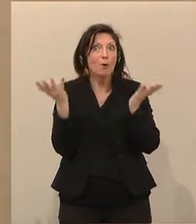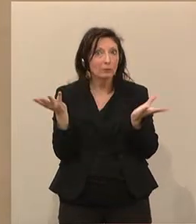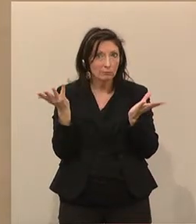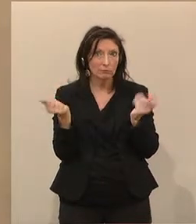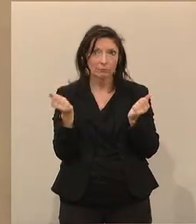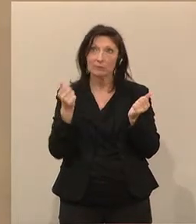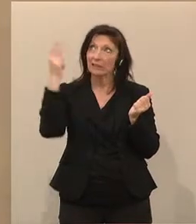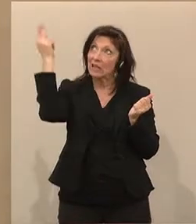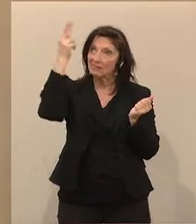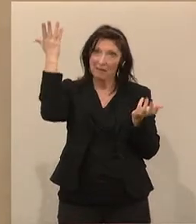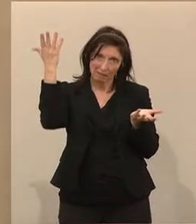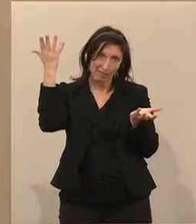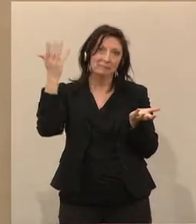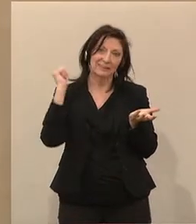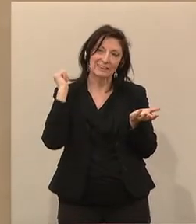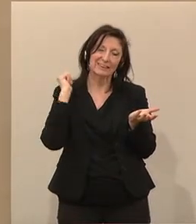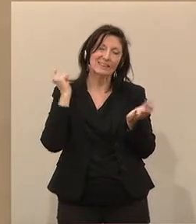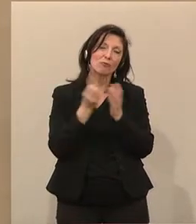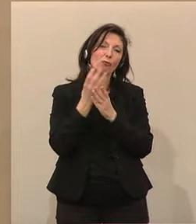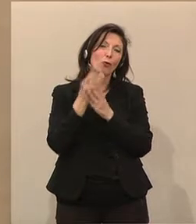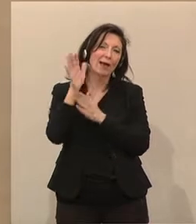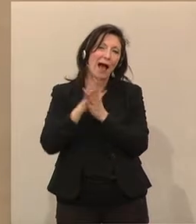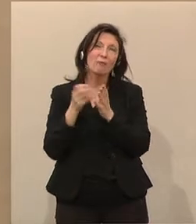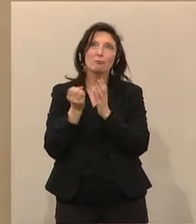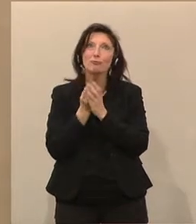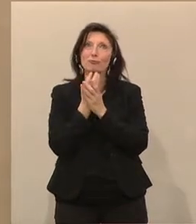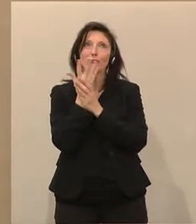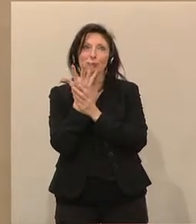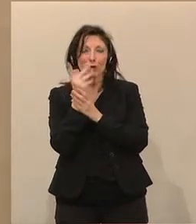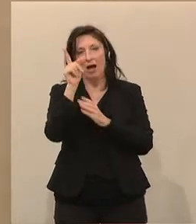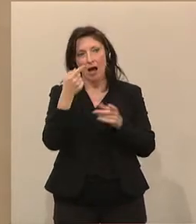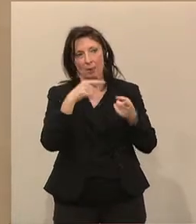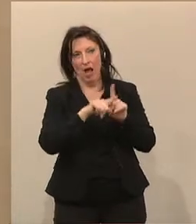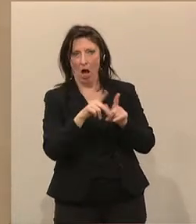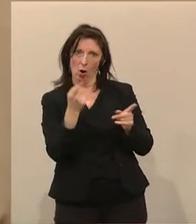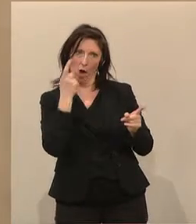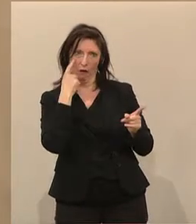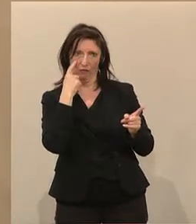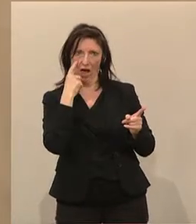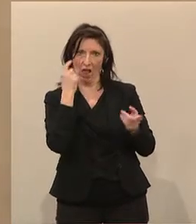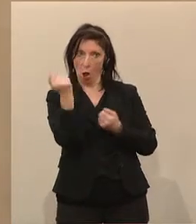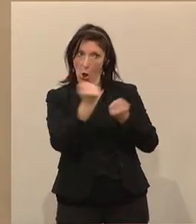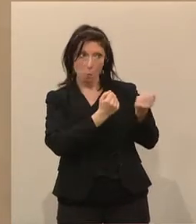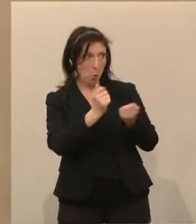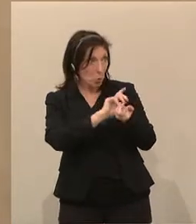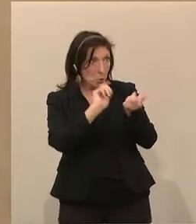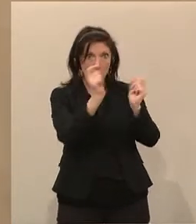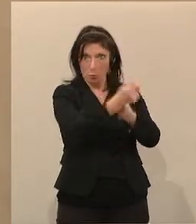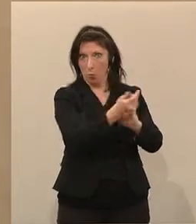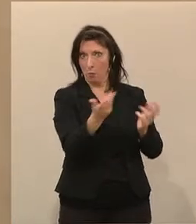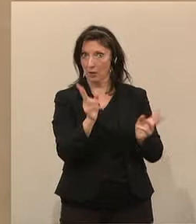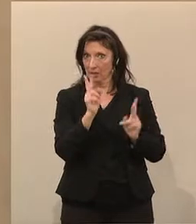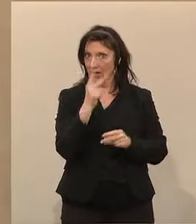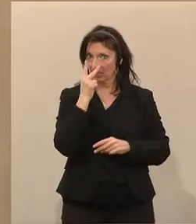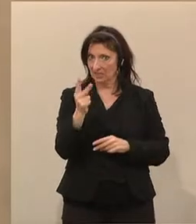meteorologischen Frühlingsbeginn gestern, aber auch sichtbar an dem politischen Umschwung, dass der Gestaltungswille und die Arbeitskraft